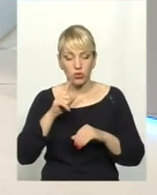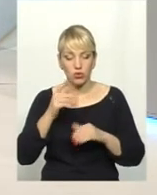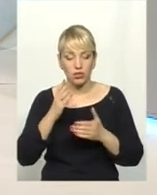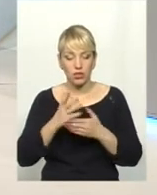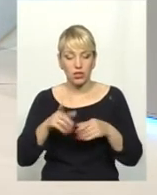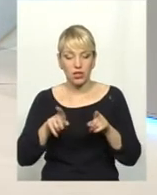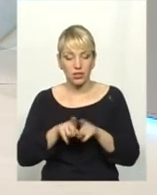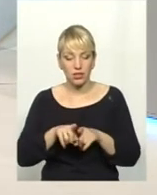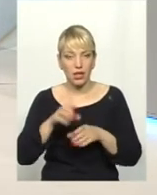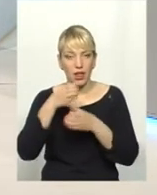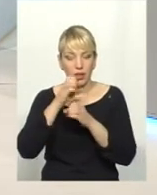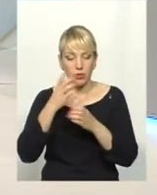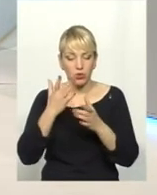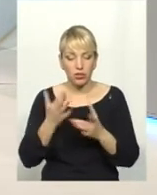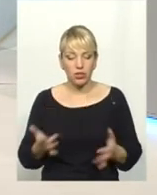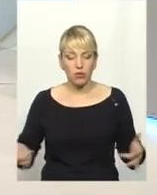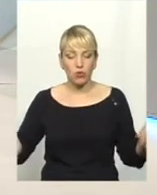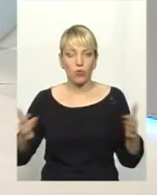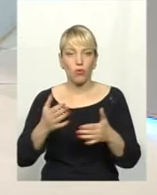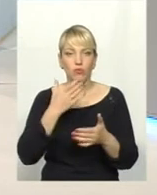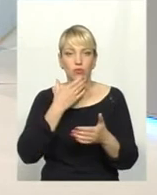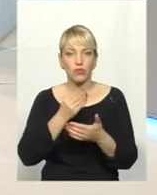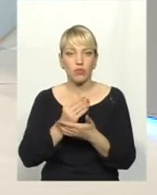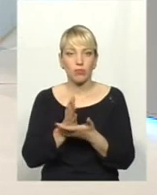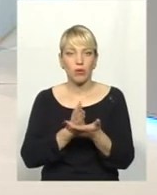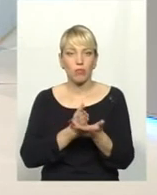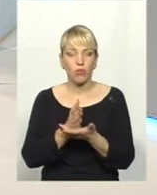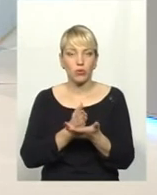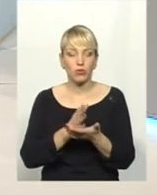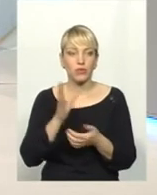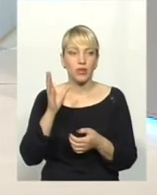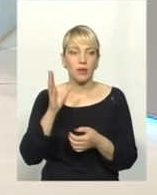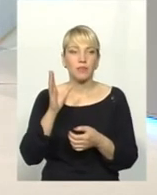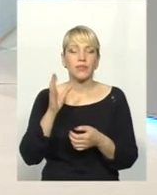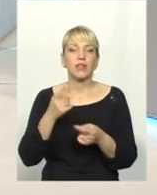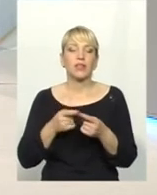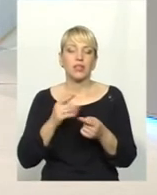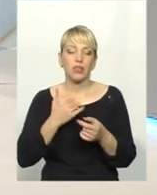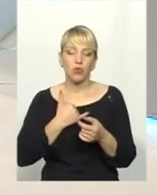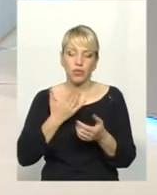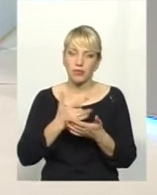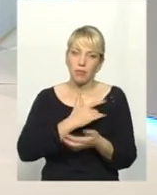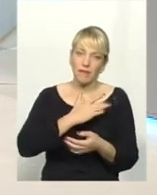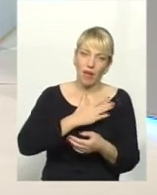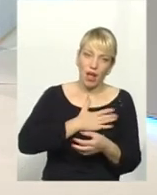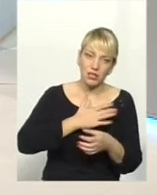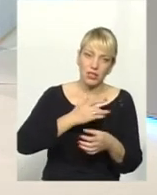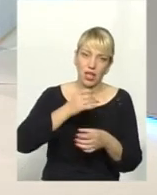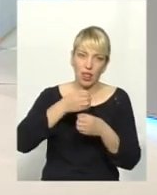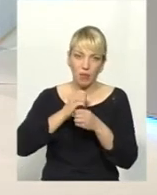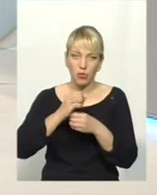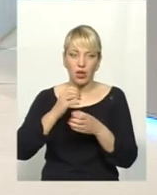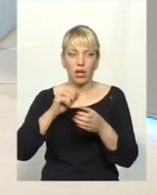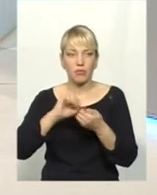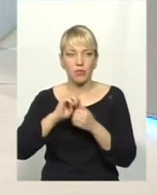хоплююся своїми послугами всю Україну. Є в нас локальні, там, приватні лабораторії, там, саме в місті Кам